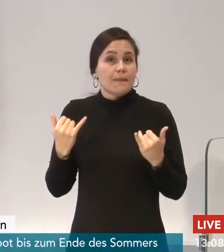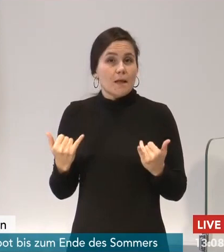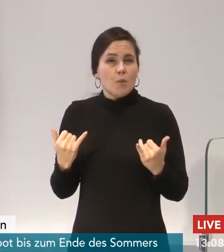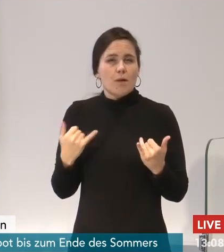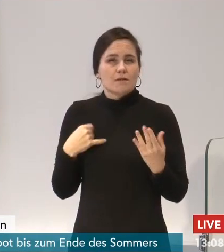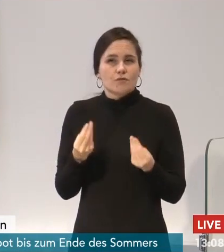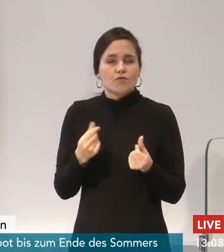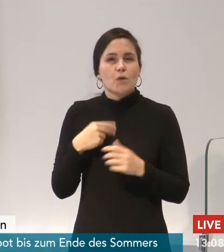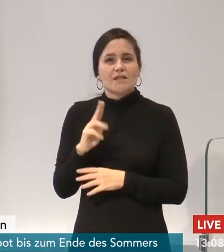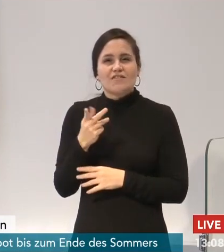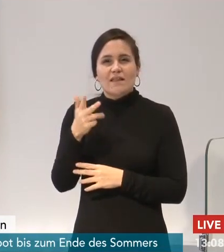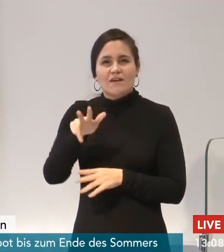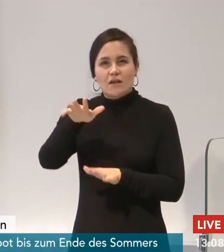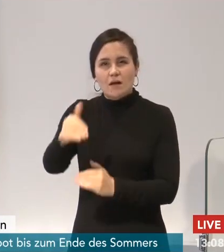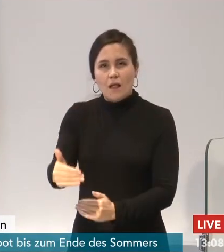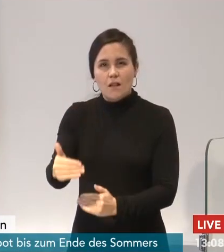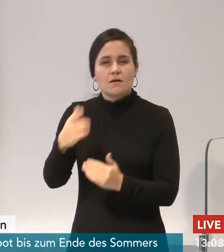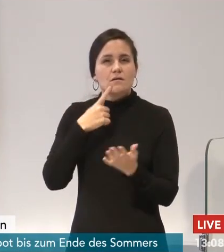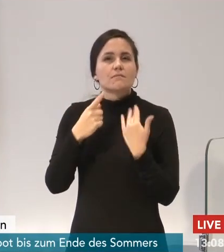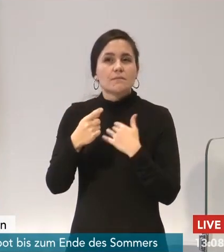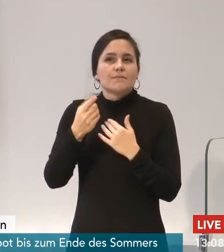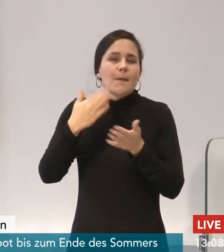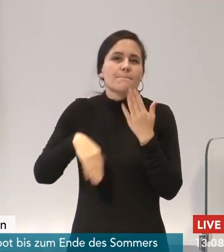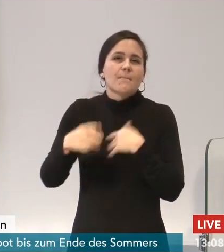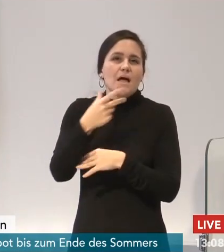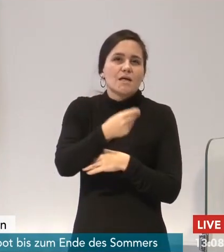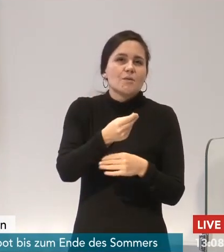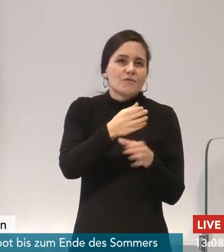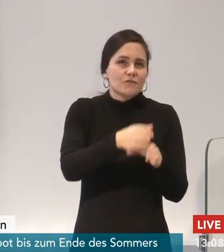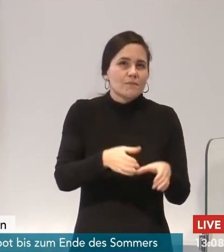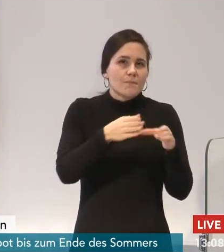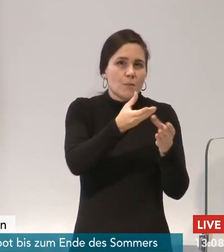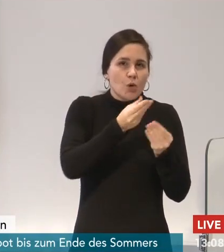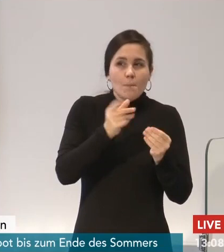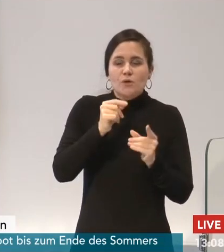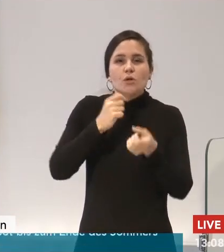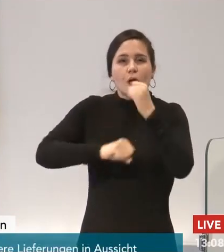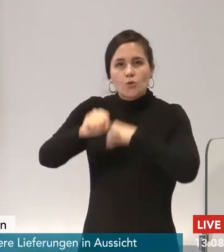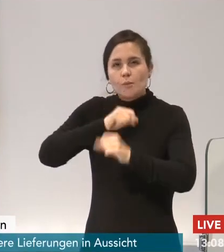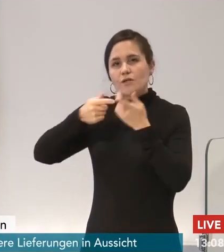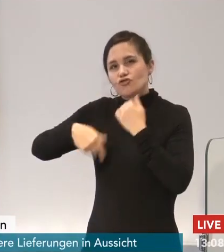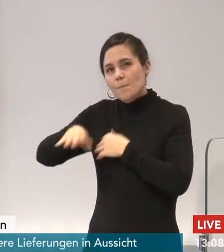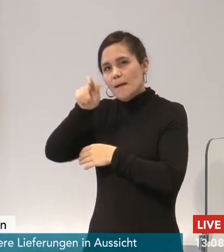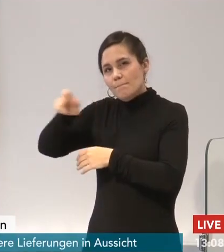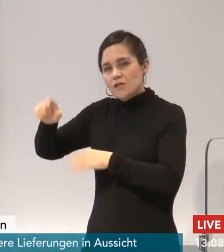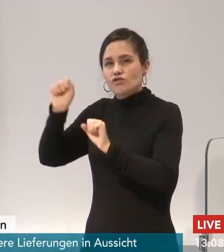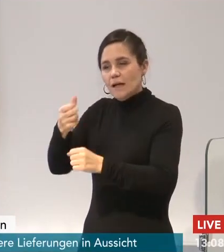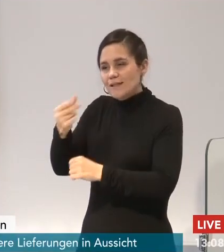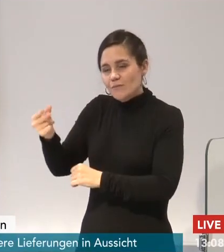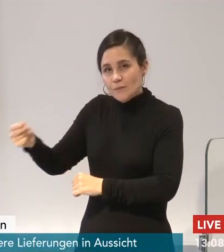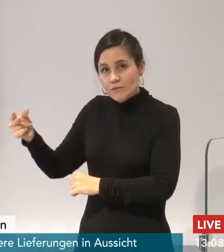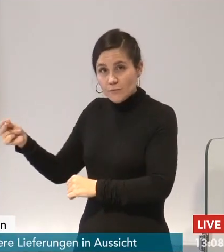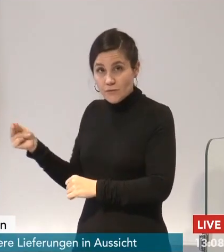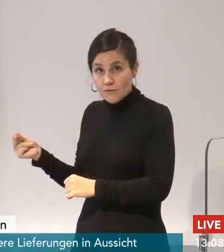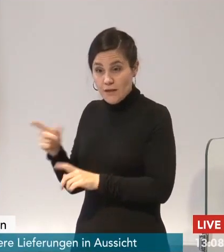wesentlich größeren Impfmengen natürlich viel mehr Menschen erreichen können, dass insbesondere auch im dritten Quartal die Möglichkeit